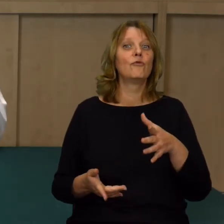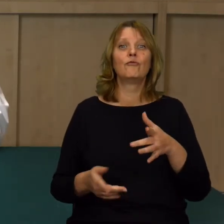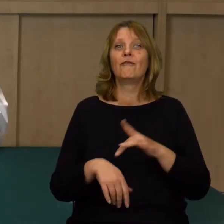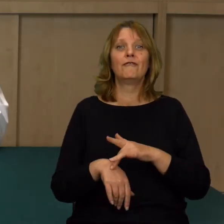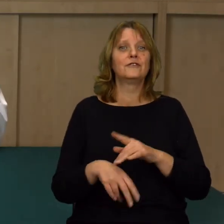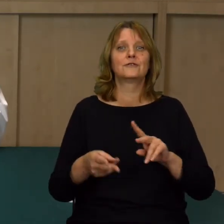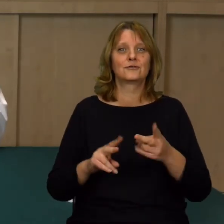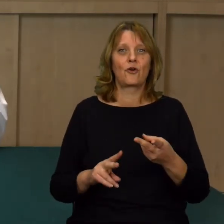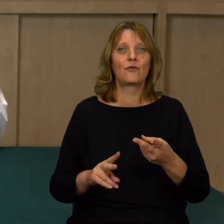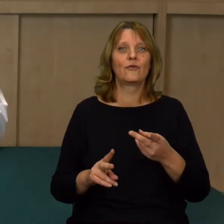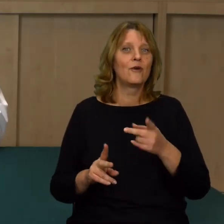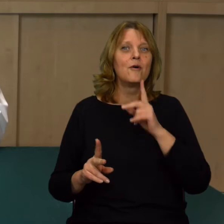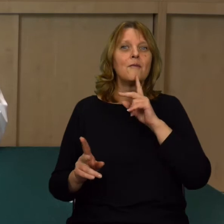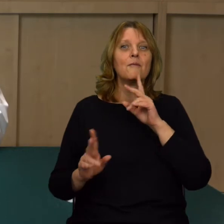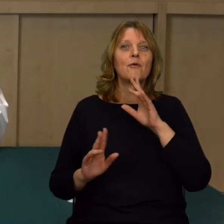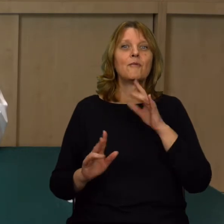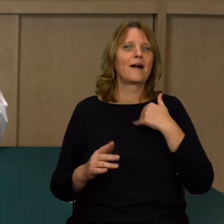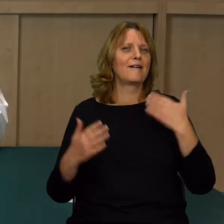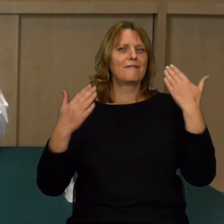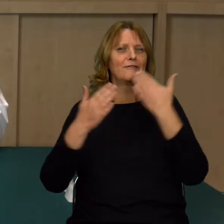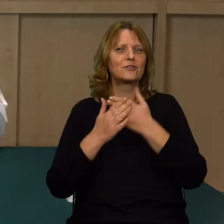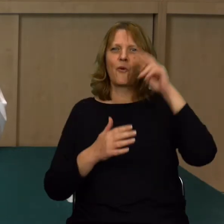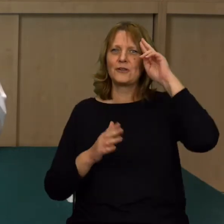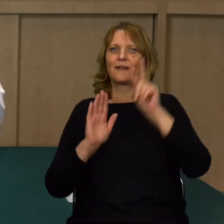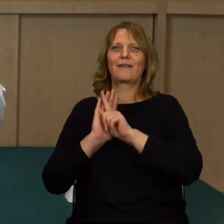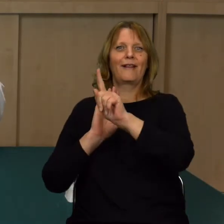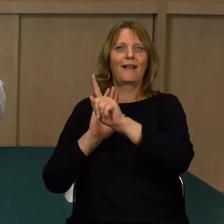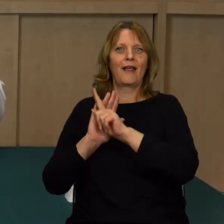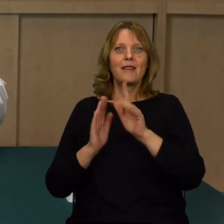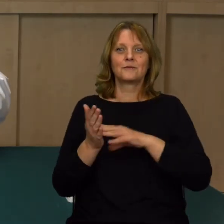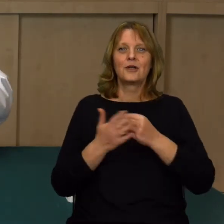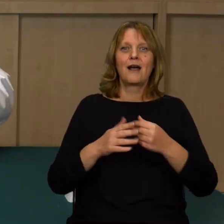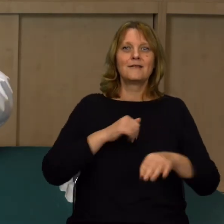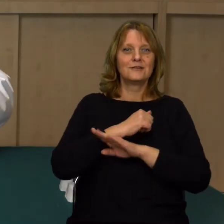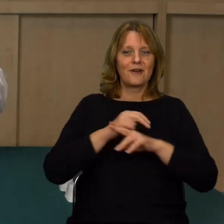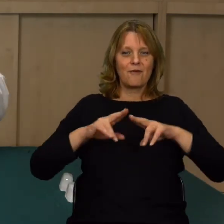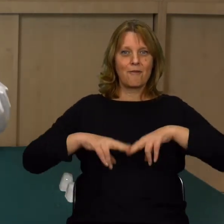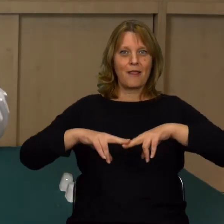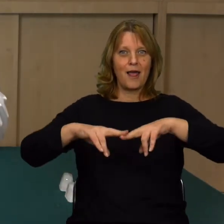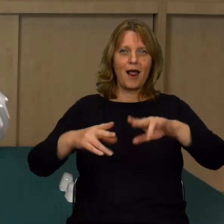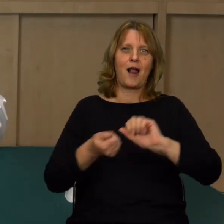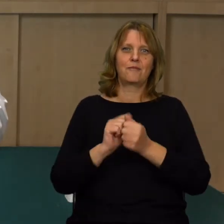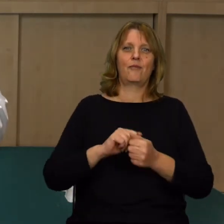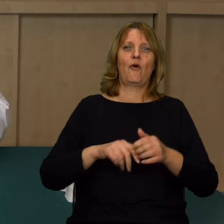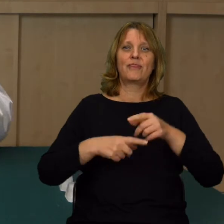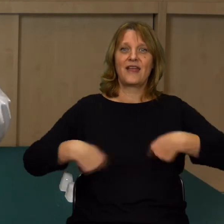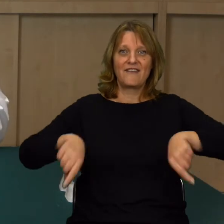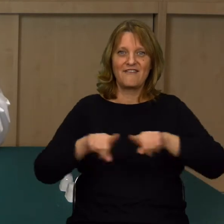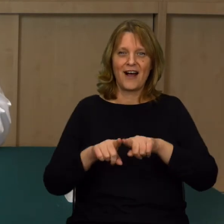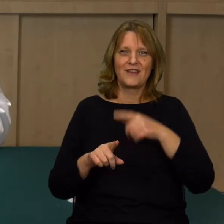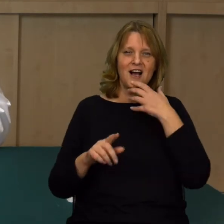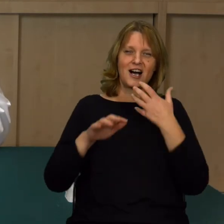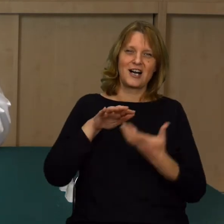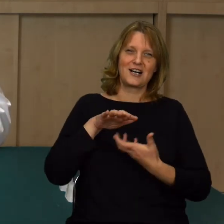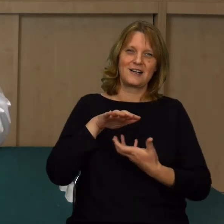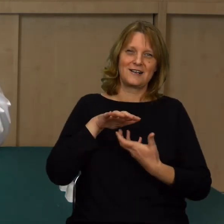efekt, który znamy z wieczornych podróży do łazienki. Gdy idziemy po drewnie, po panelach albo po dywanie, to jest nam